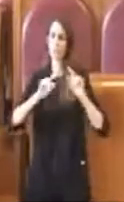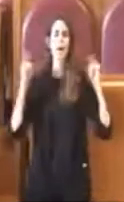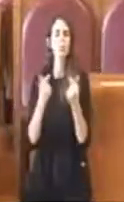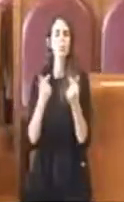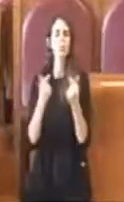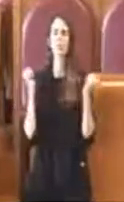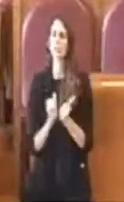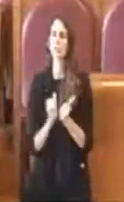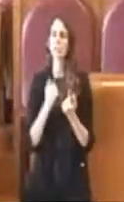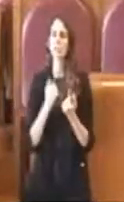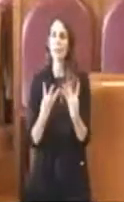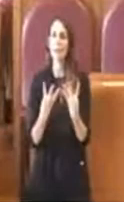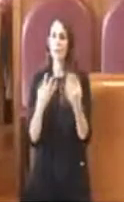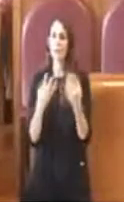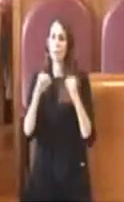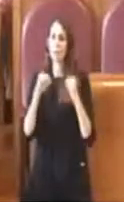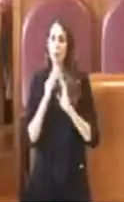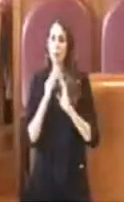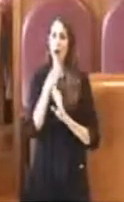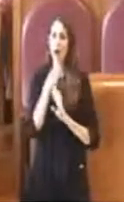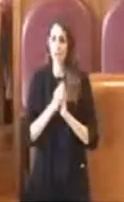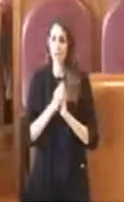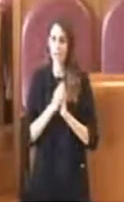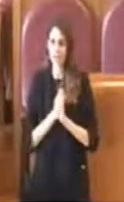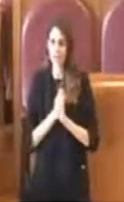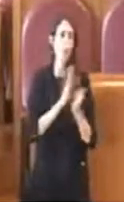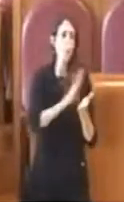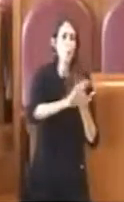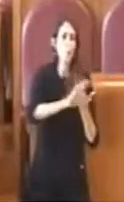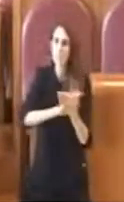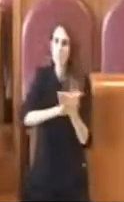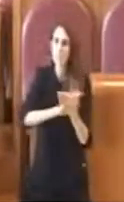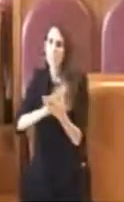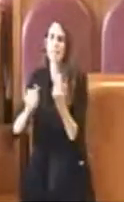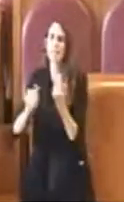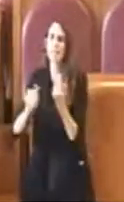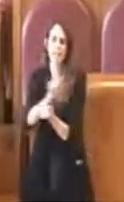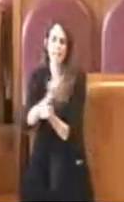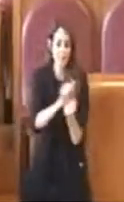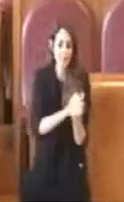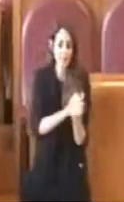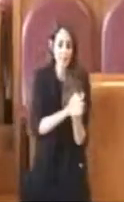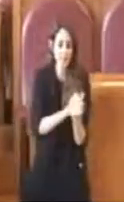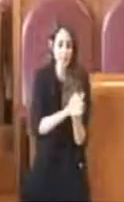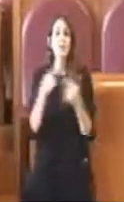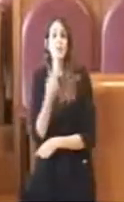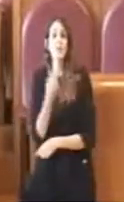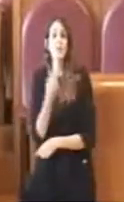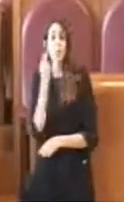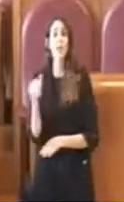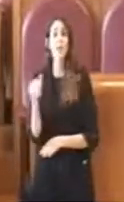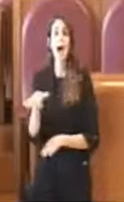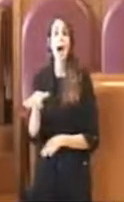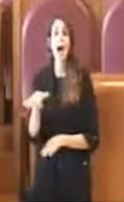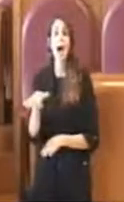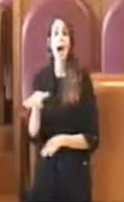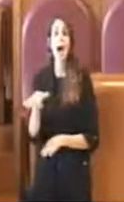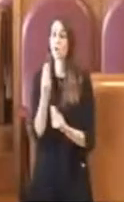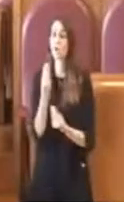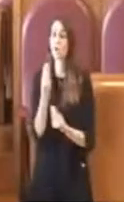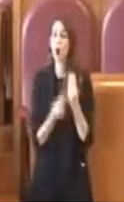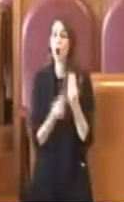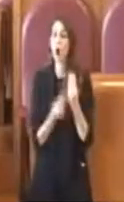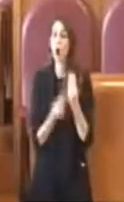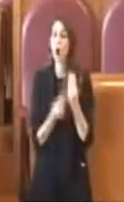sono serrate dal punto di vista dello sfalcio e della pulizia. Per quanto riguarda le aree giochi, legato chiaramente al